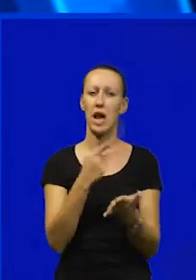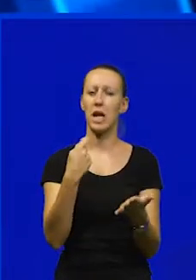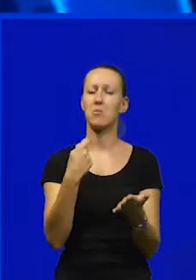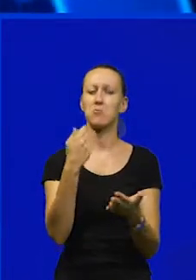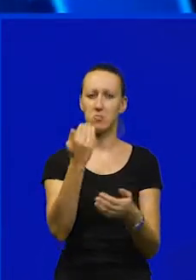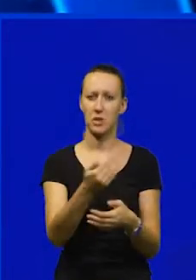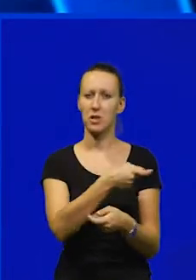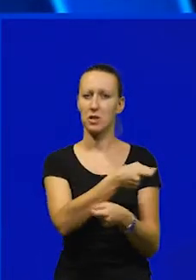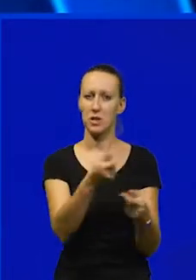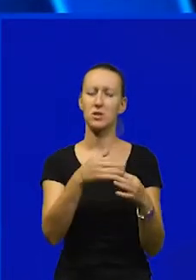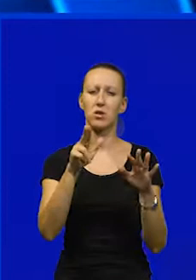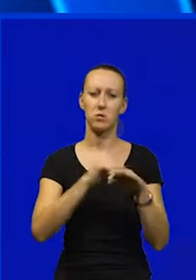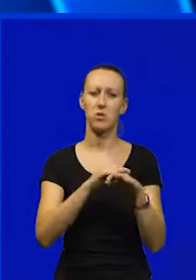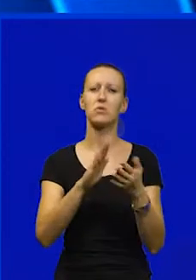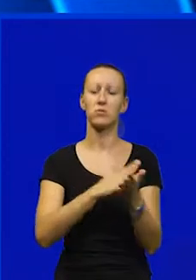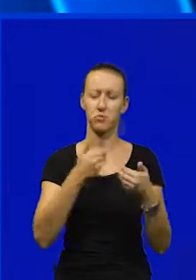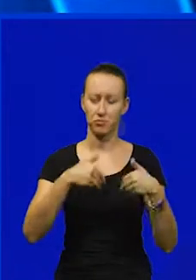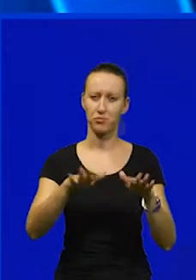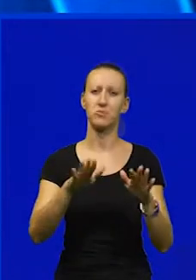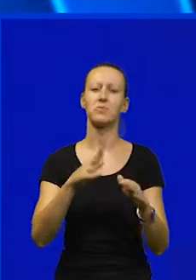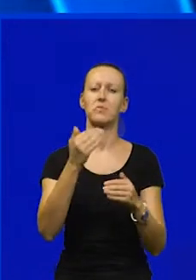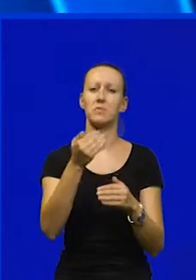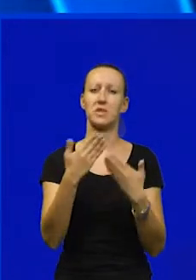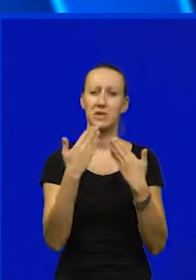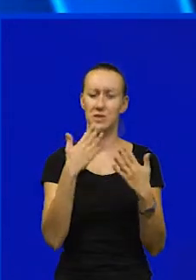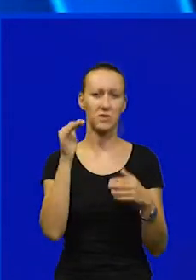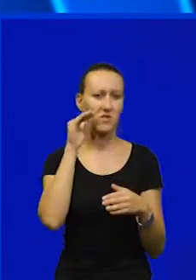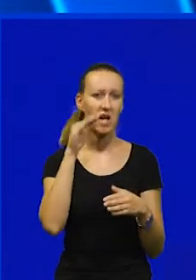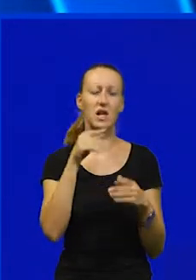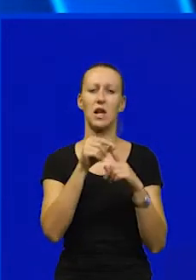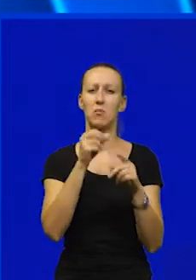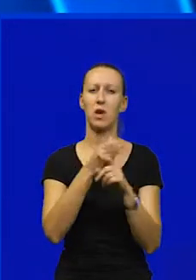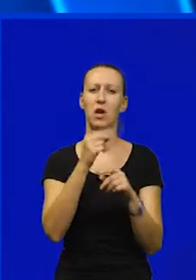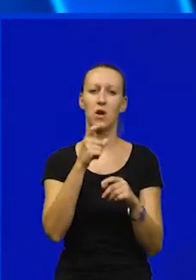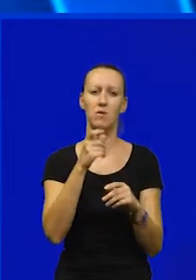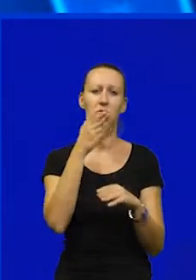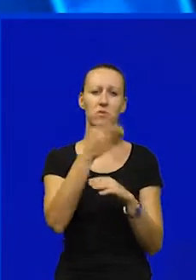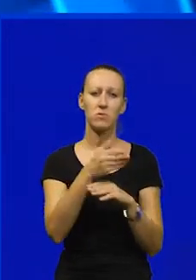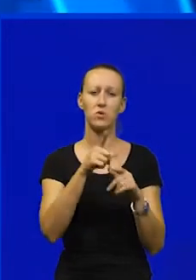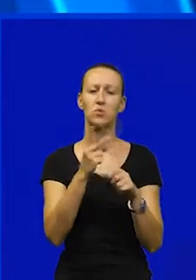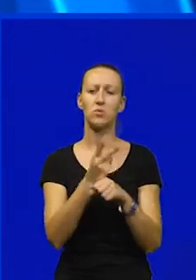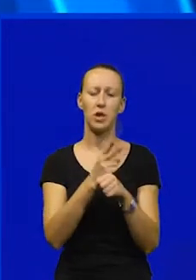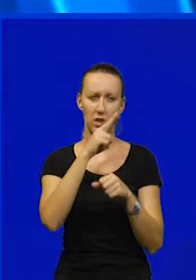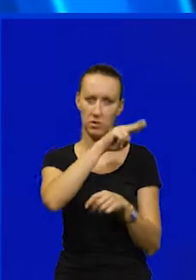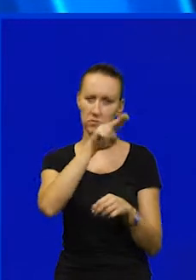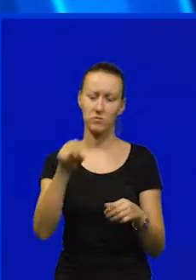plaća radnicima za kolovoz je krenula. Prije sjednice vlade premijer Plenković obišao je Uljanik.